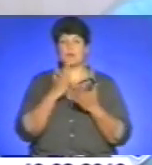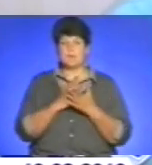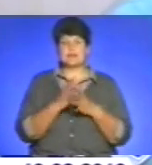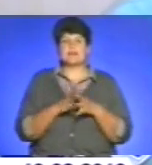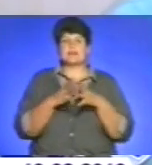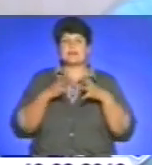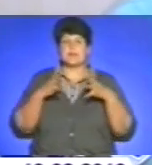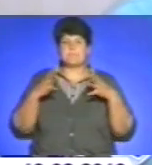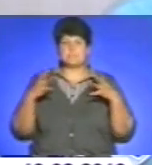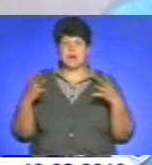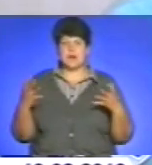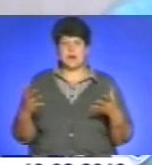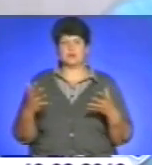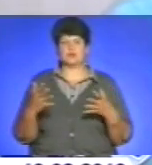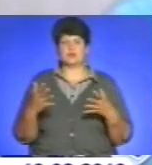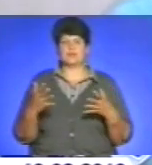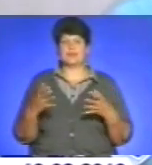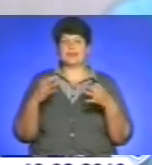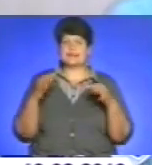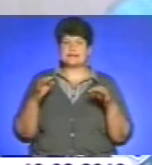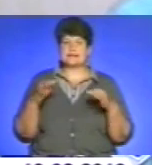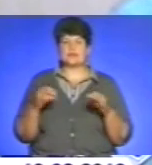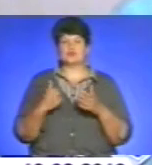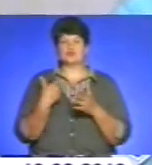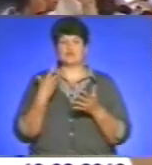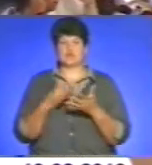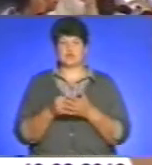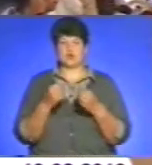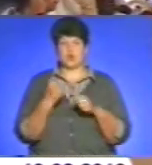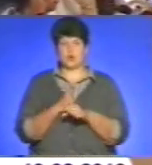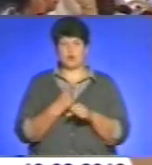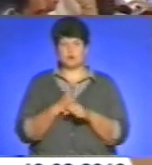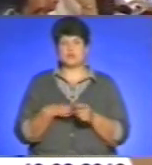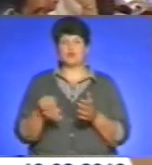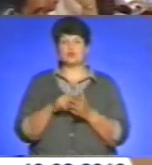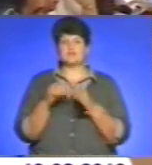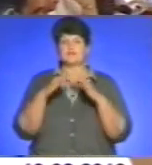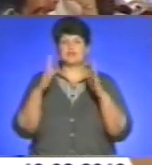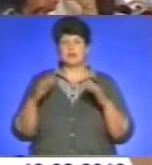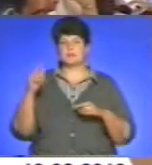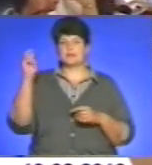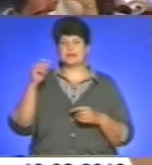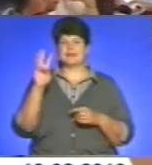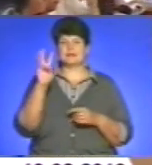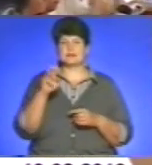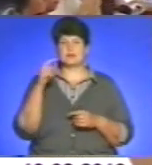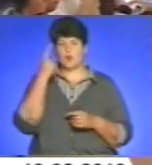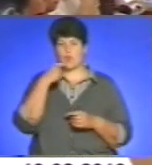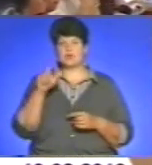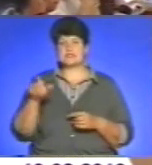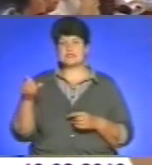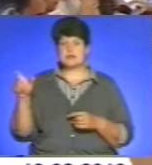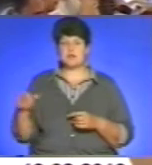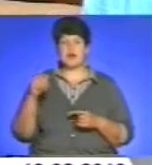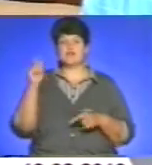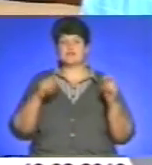як то кажуть, більшість незалежними будуть у своїй роботі. Для участі в таборі прибуде 300 осіб, а у з'їзді світового